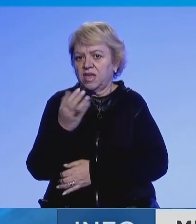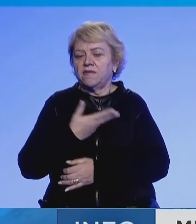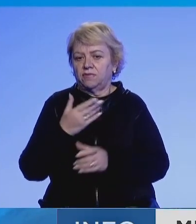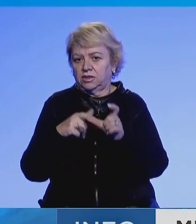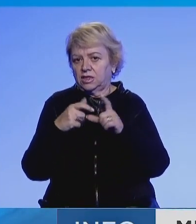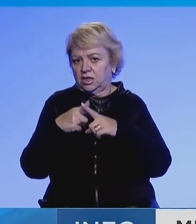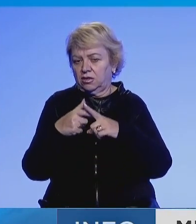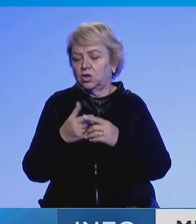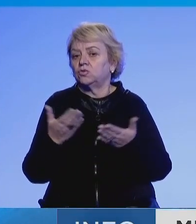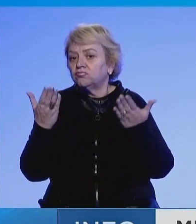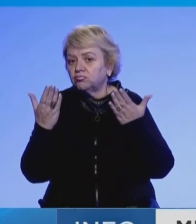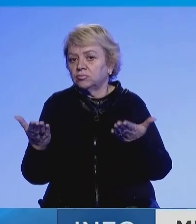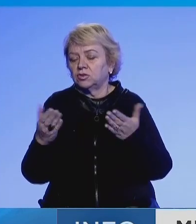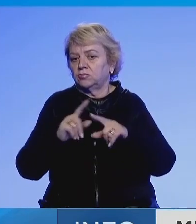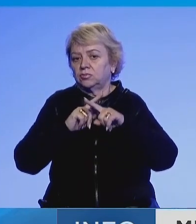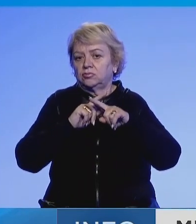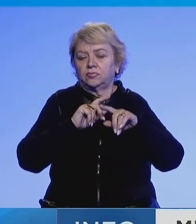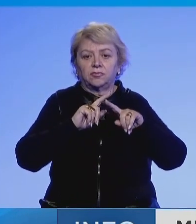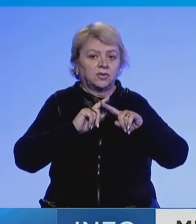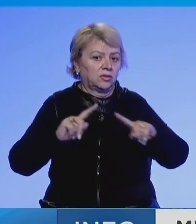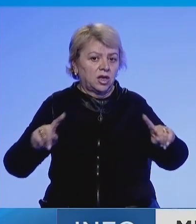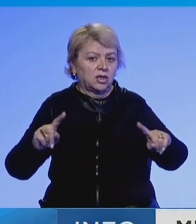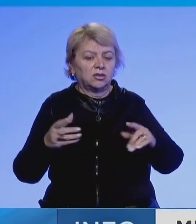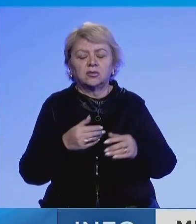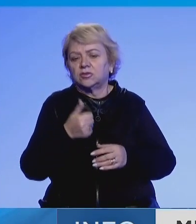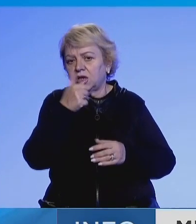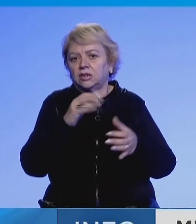siguristë Kosovës, qoftë të ligjër tira të cilat lidhën me gjene në Evropiane.